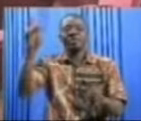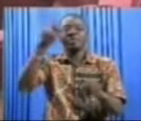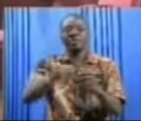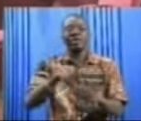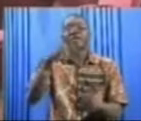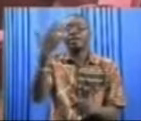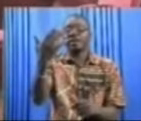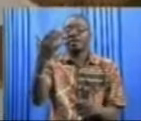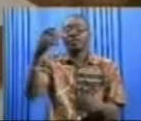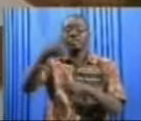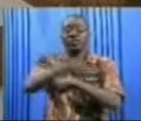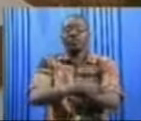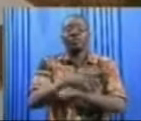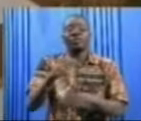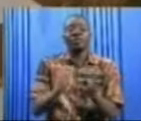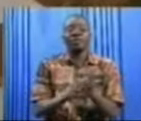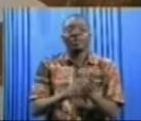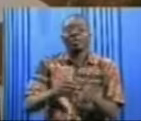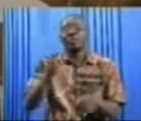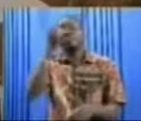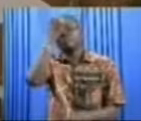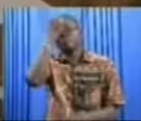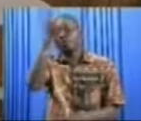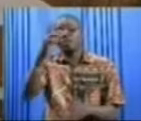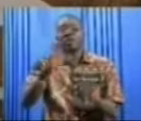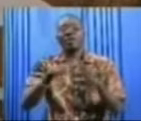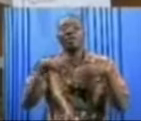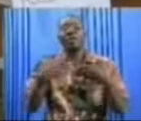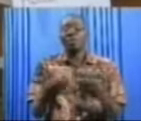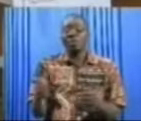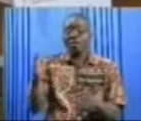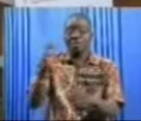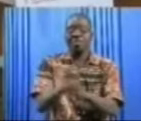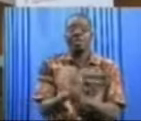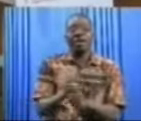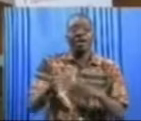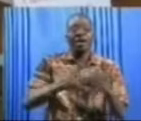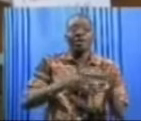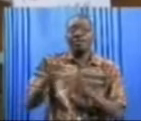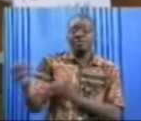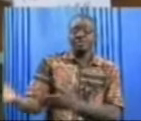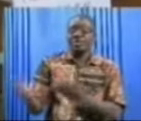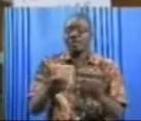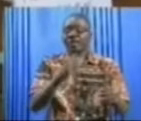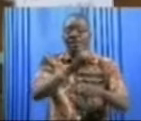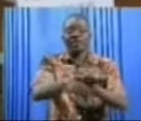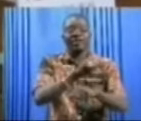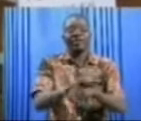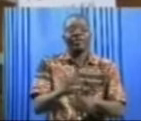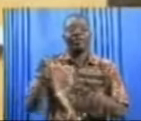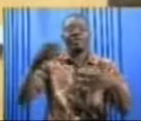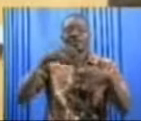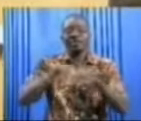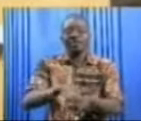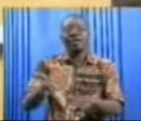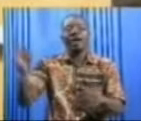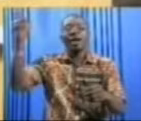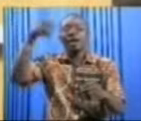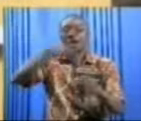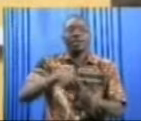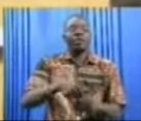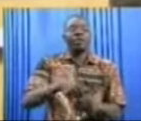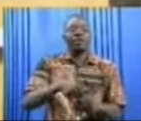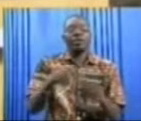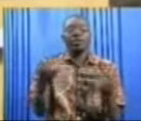d'école les ont permis de comprendre comment ils doivent s'y prendre afin d'amener les travailleurs à adhérer à la Mitra. Aujourd'hui,